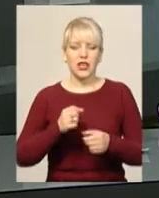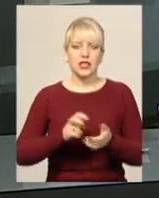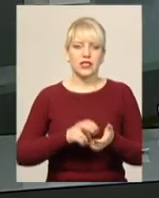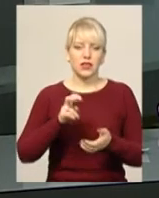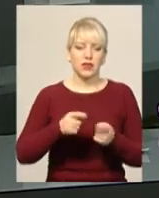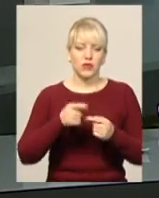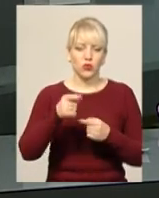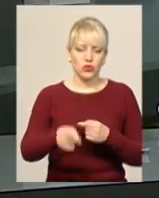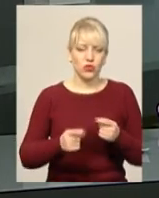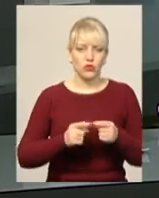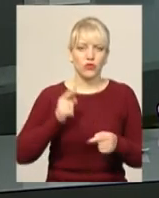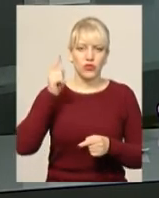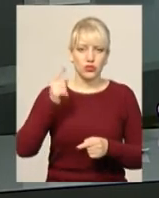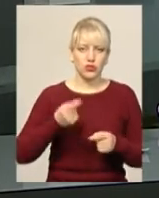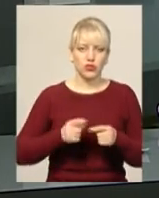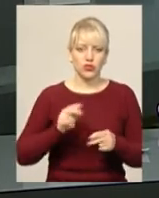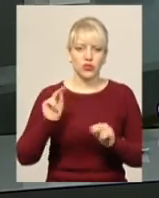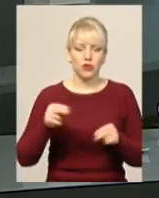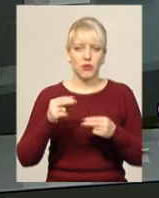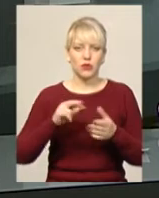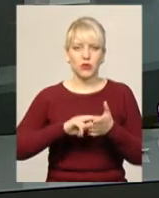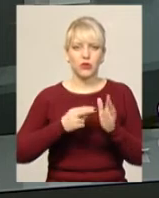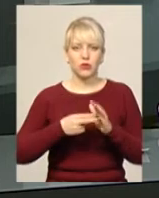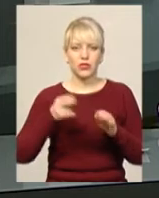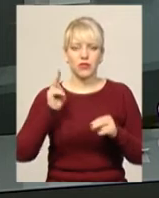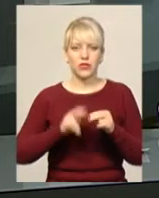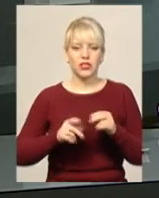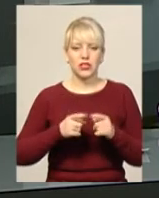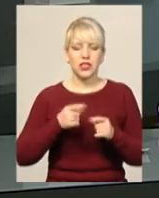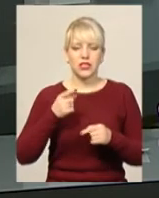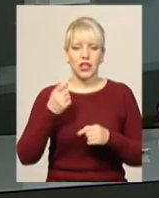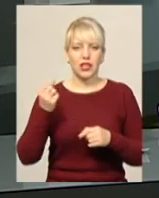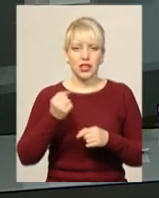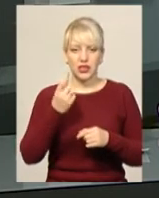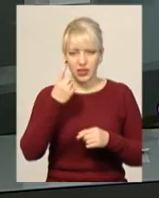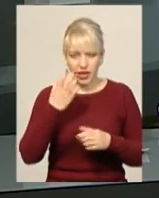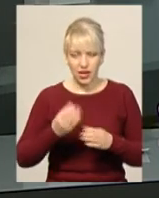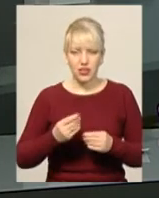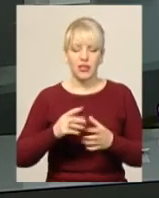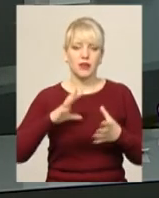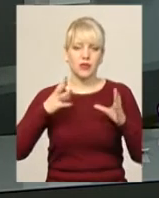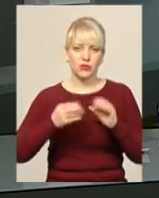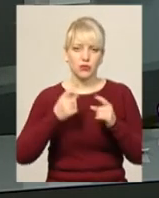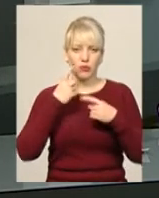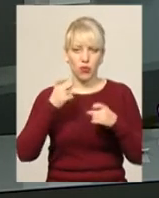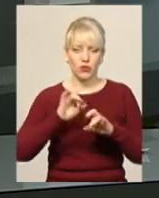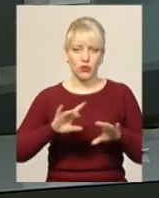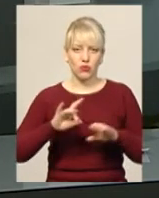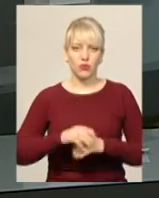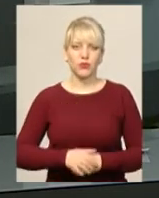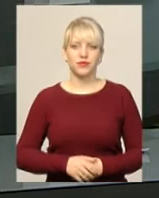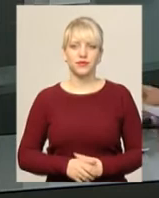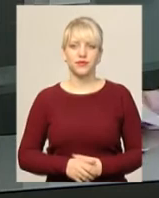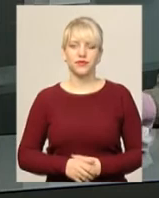висоту та потрійні. Чемпіонат планують завершити за день, і після підбиття підсумків ми повідомимо результати легкоатлетичних стартів.